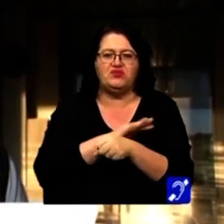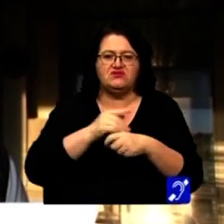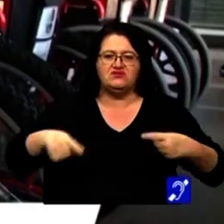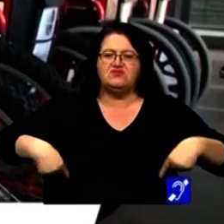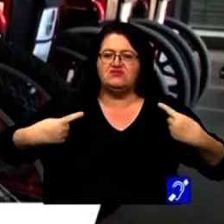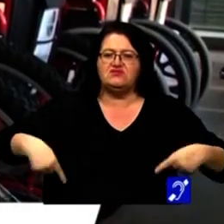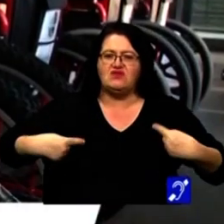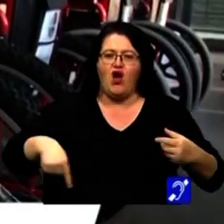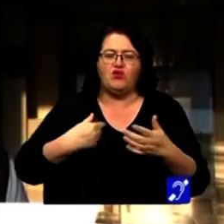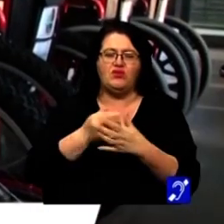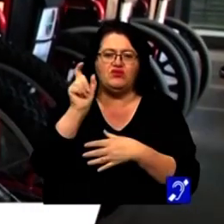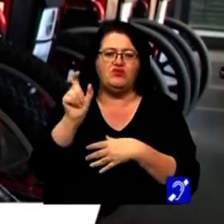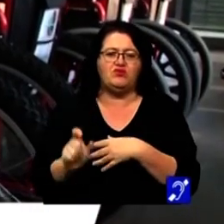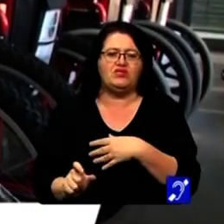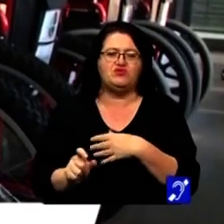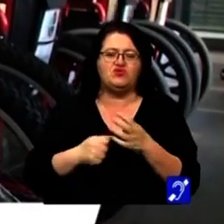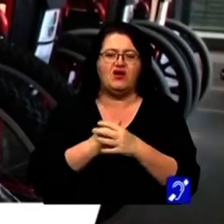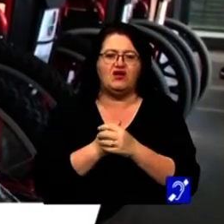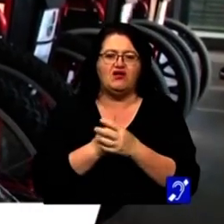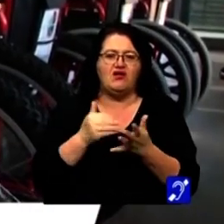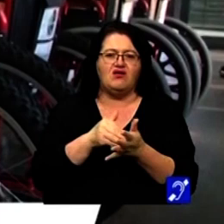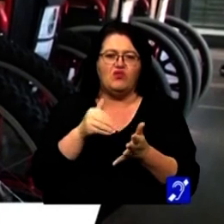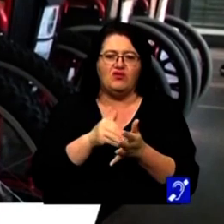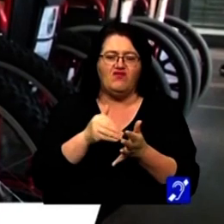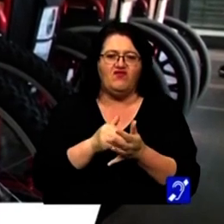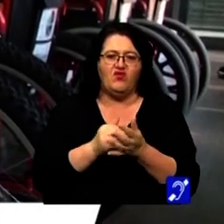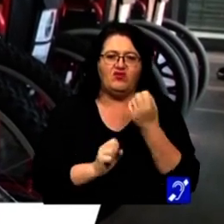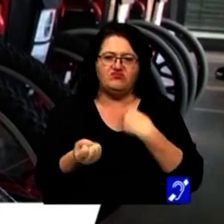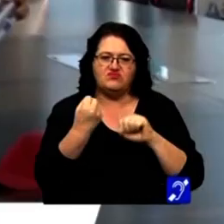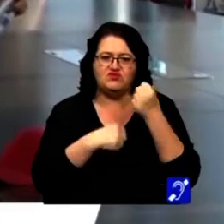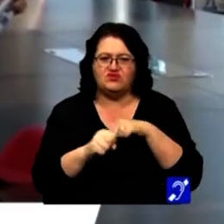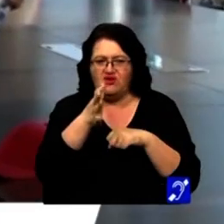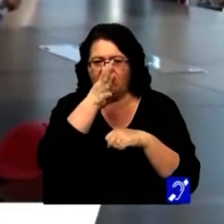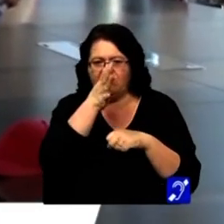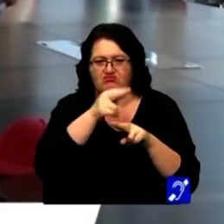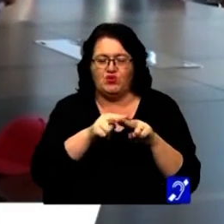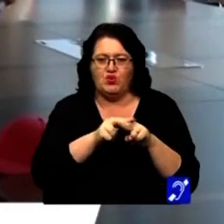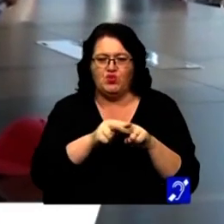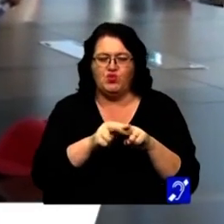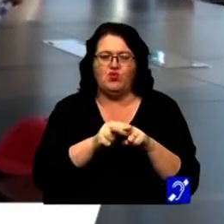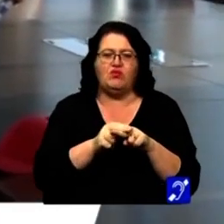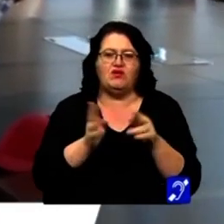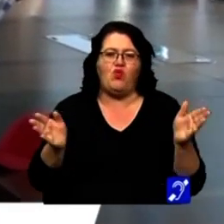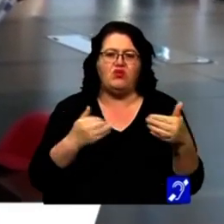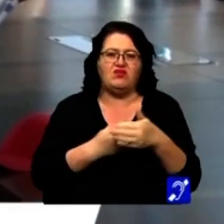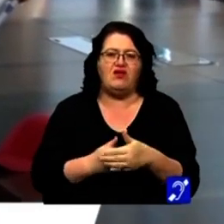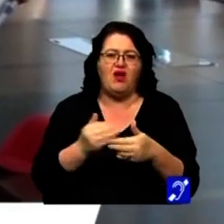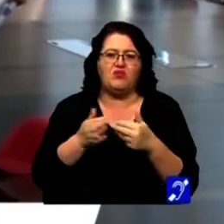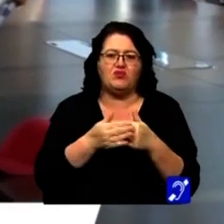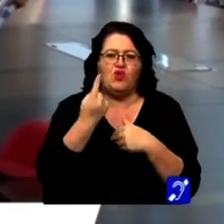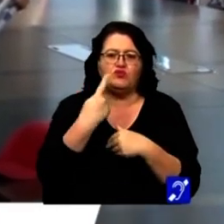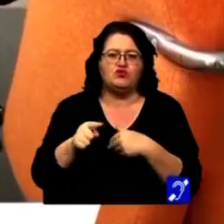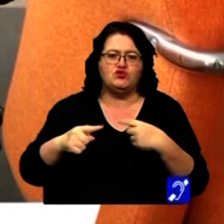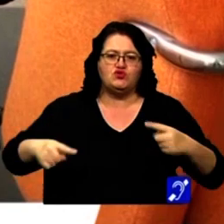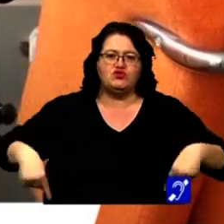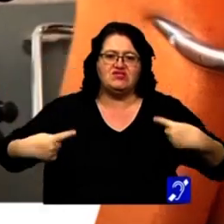cu rotile pentru persoane cu dizabilități locomotorii, din aceste două containere, aproximativ 100